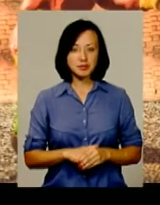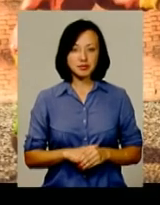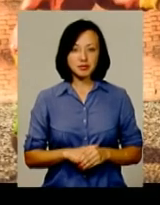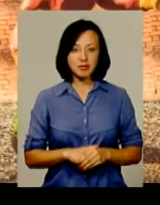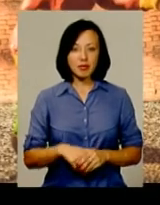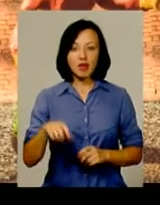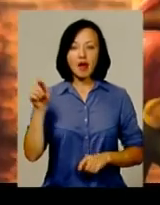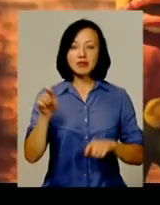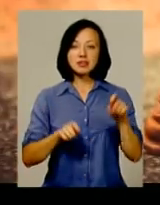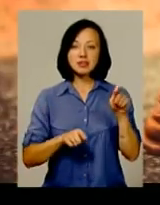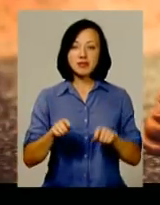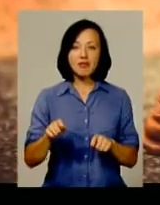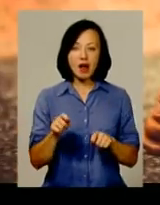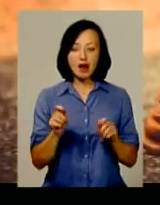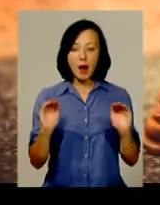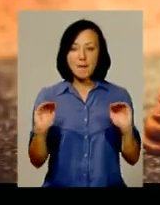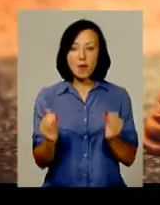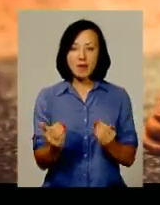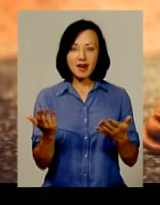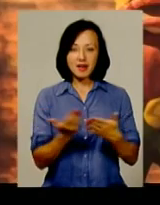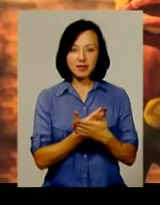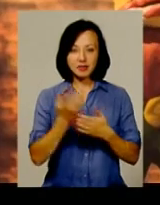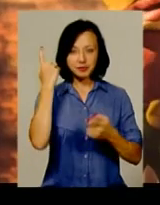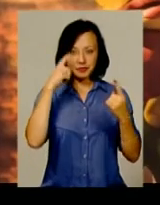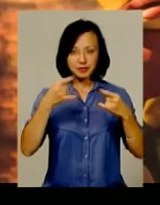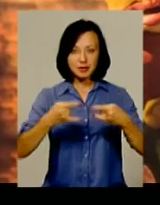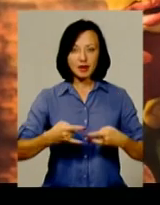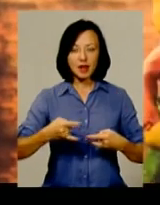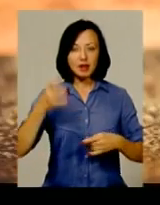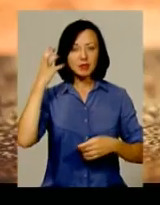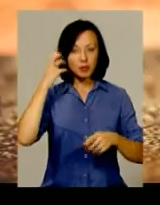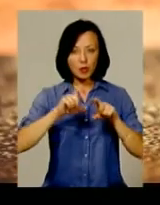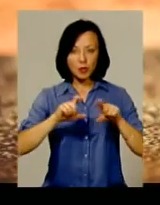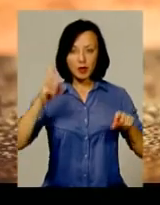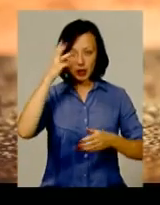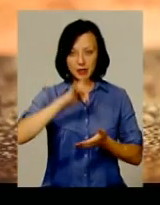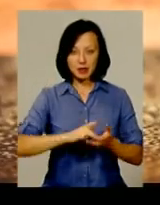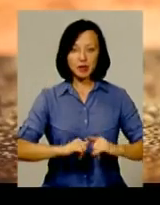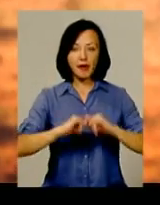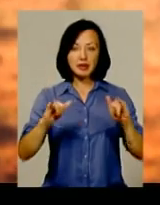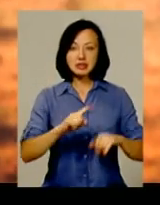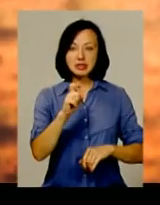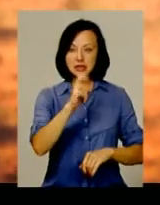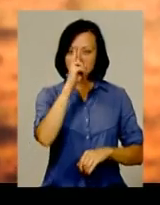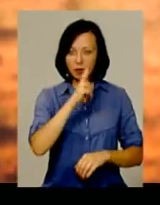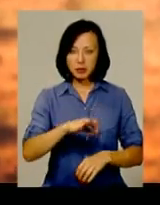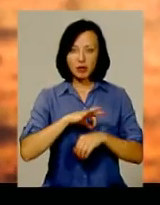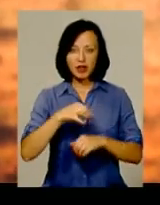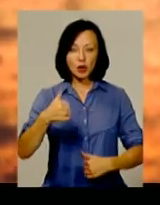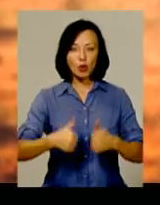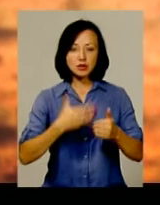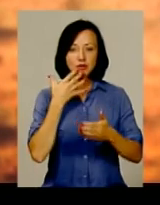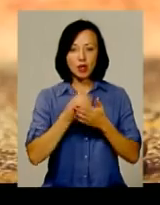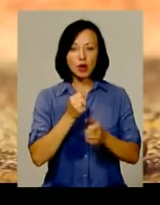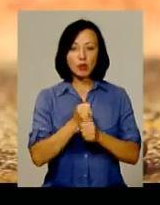Фестиваль мобільних фільмів, ініційований телерадіокомпанією «Поділля Центр», набирає обертів. За два місяці проведення конкурсу свої